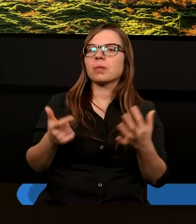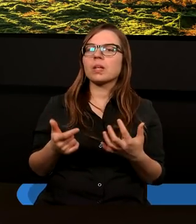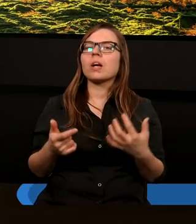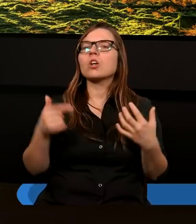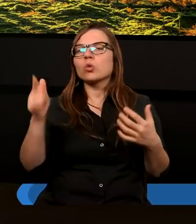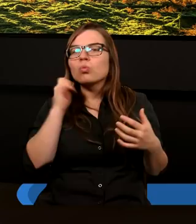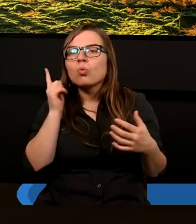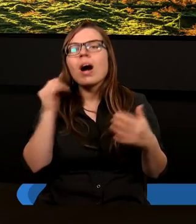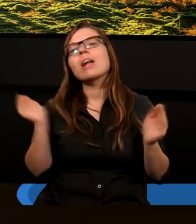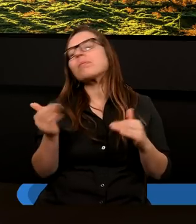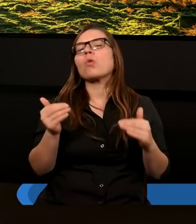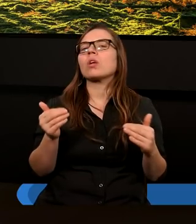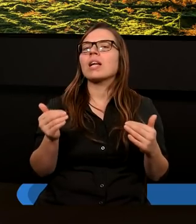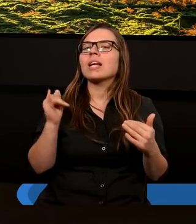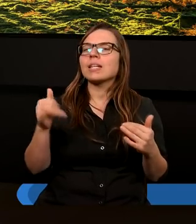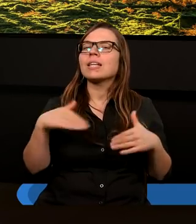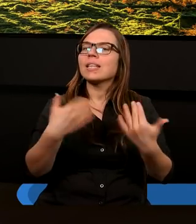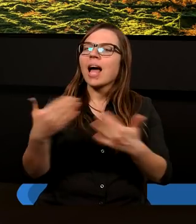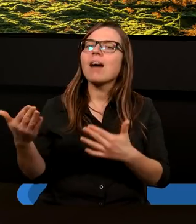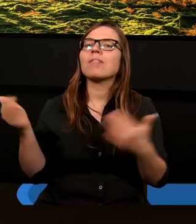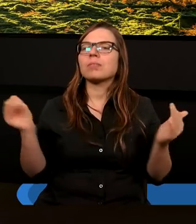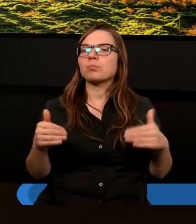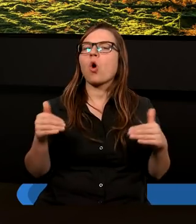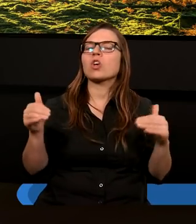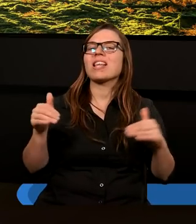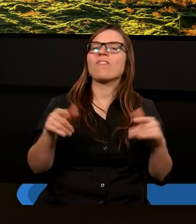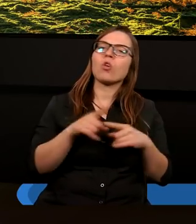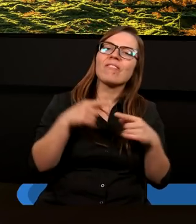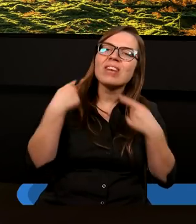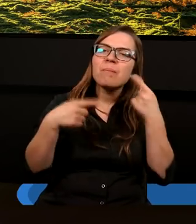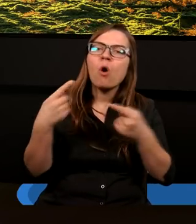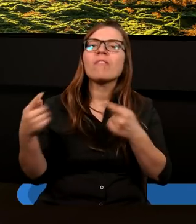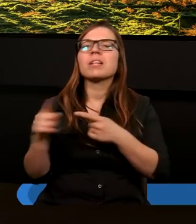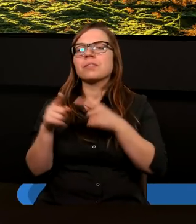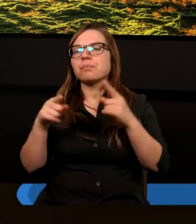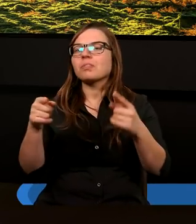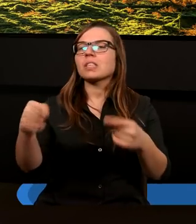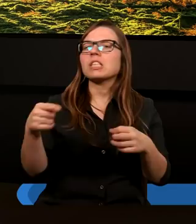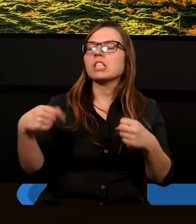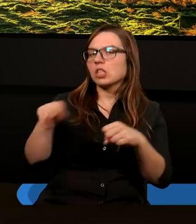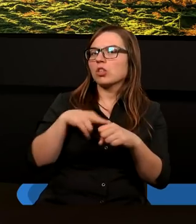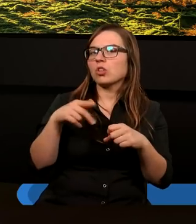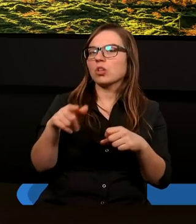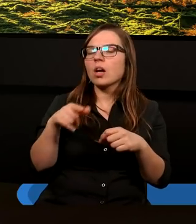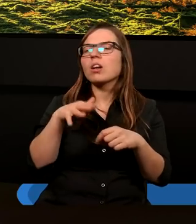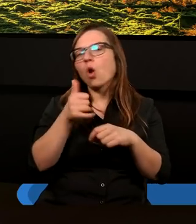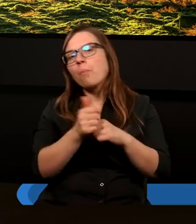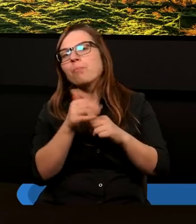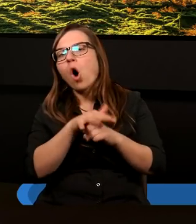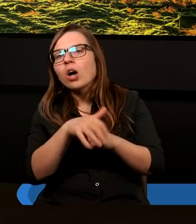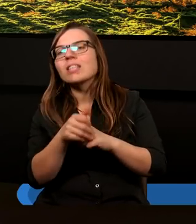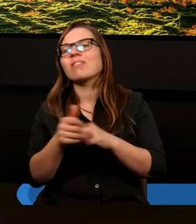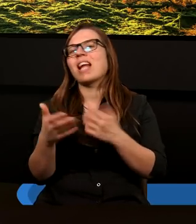żeby słuchać i dawać możliwość wypowiedzi i działania tym, którzy się czują pokrzywdzeni.